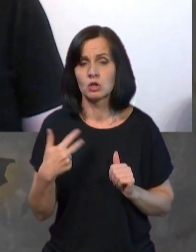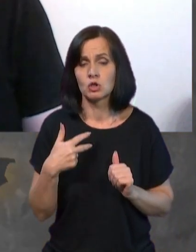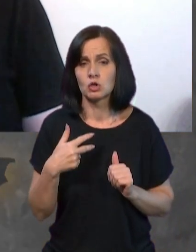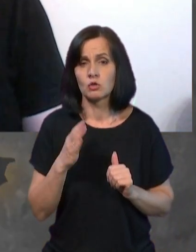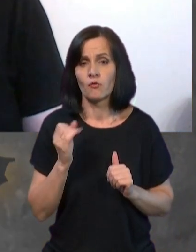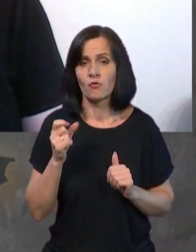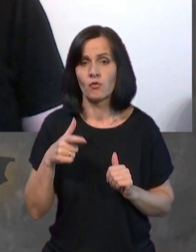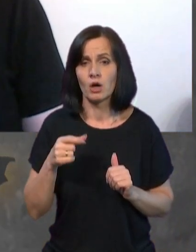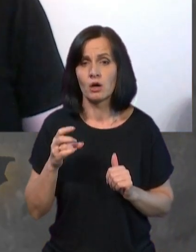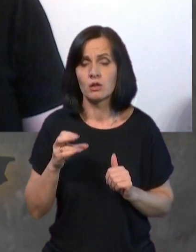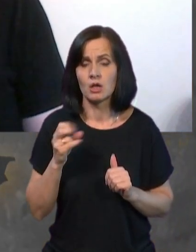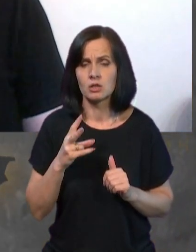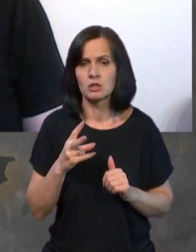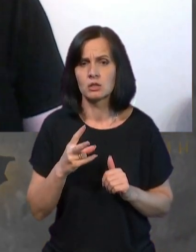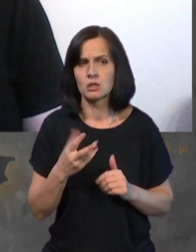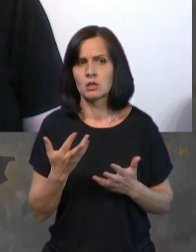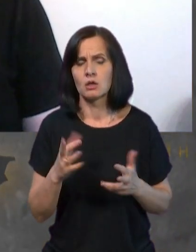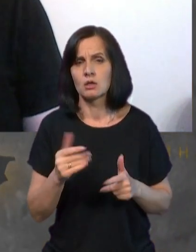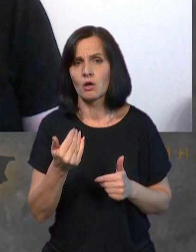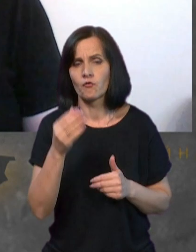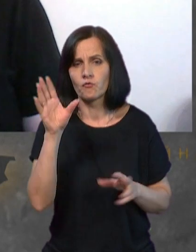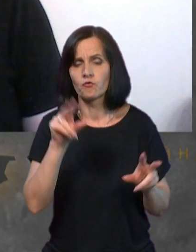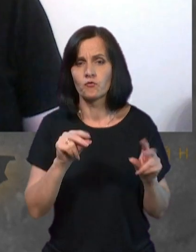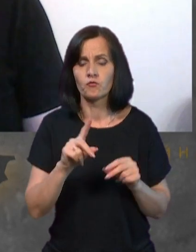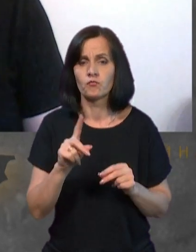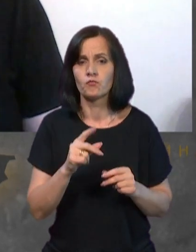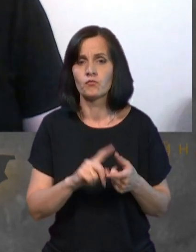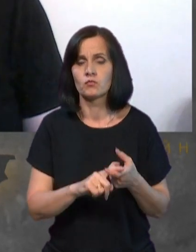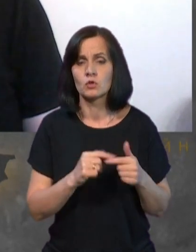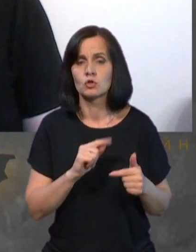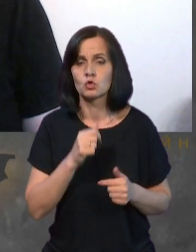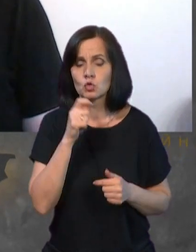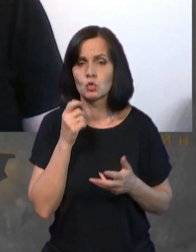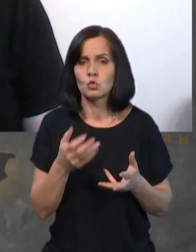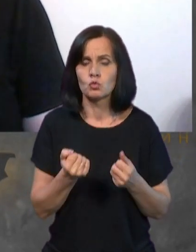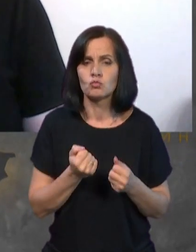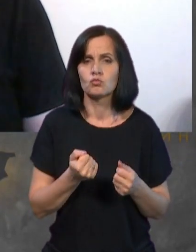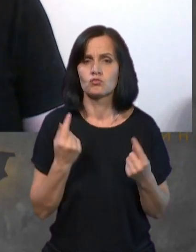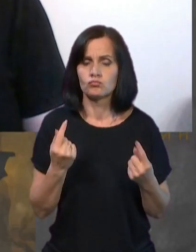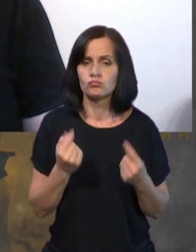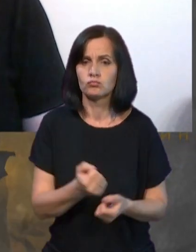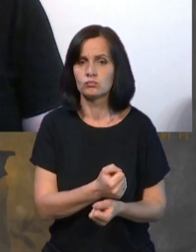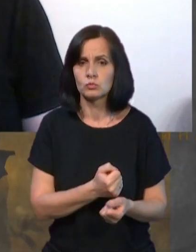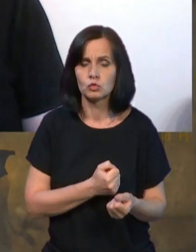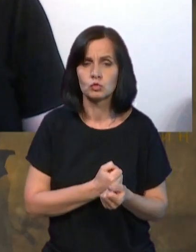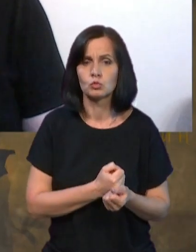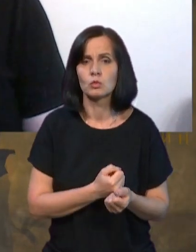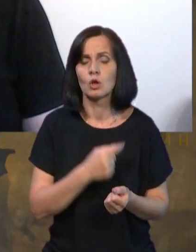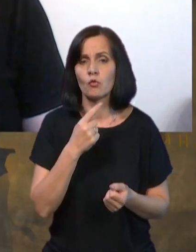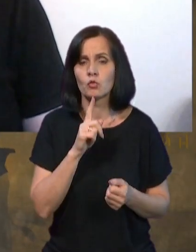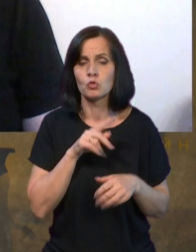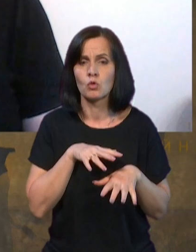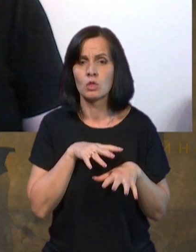нову потужну зброю, в зв'язку з тим, що йде масова інформація про наступ